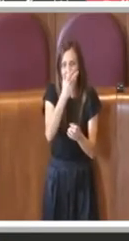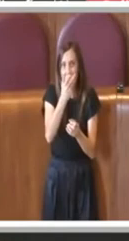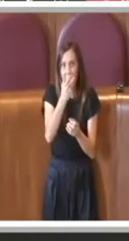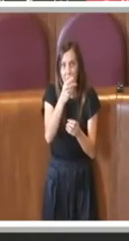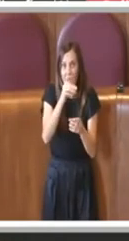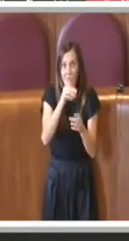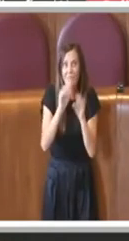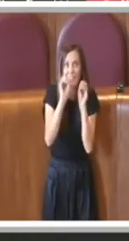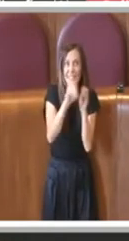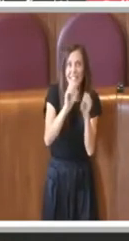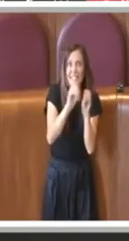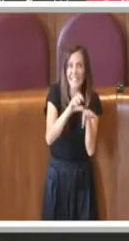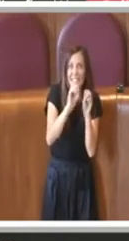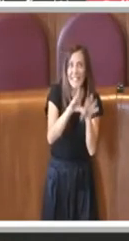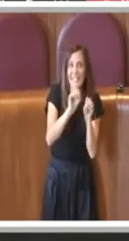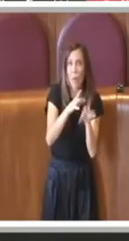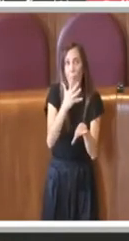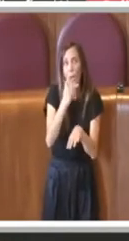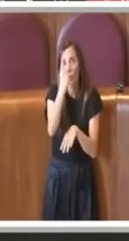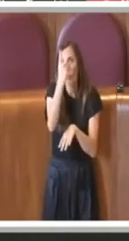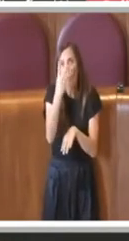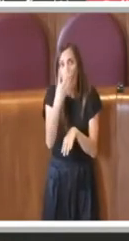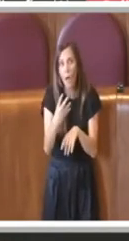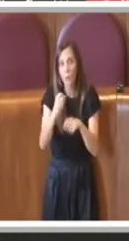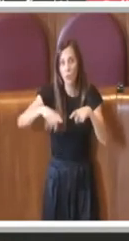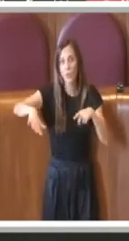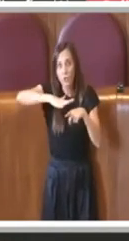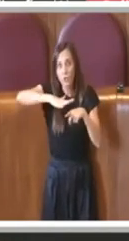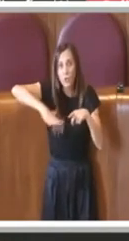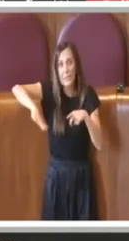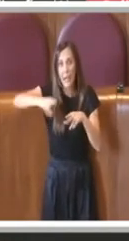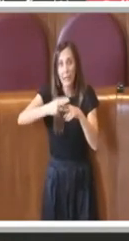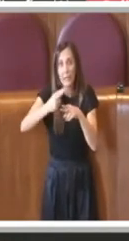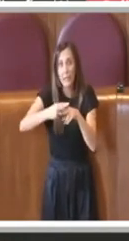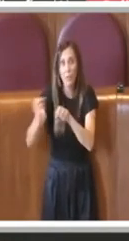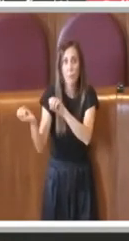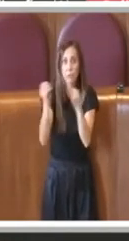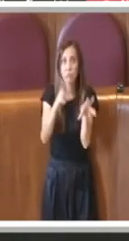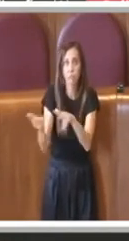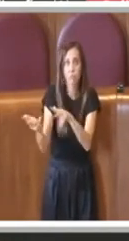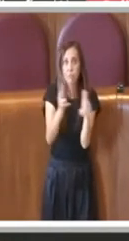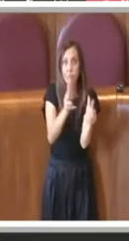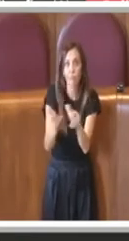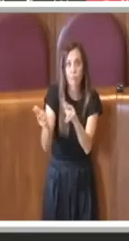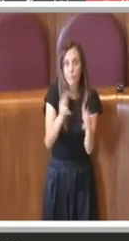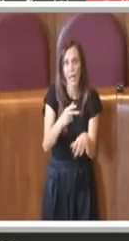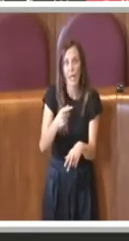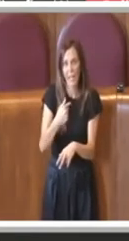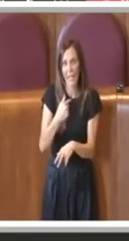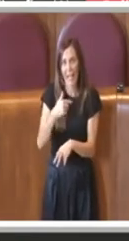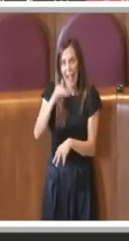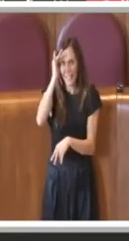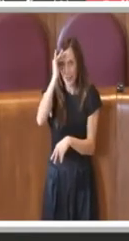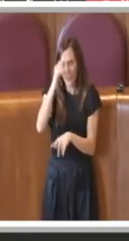oggettivamente crea delle difficoltà ulteriori. Io lo ricordo anche per i cittadini che ci stanno ascoltando,